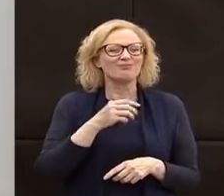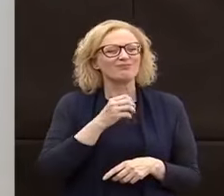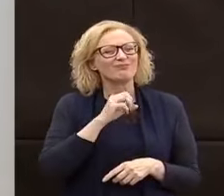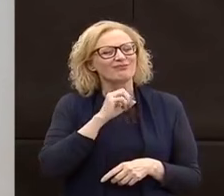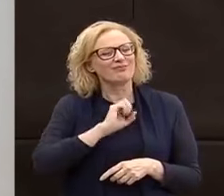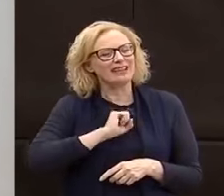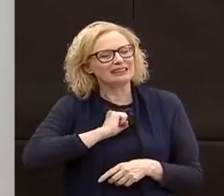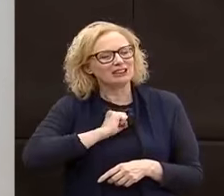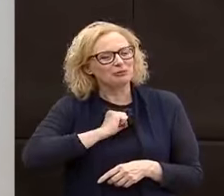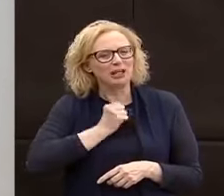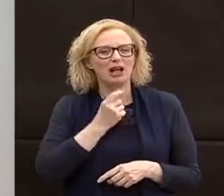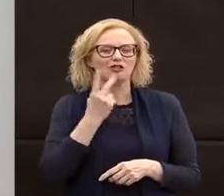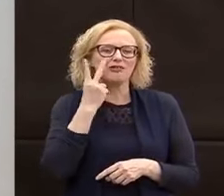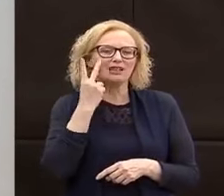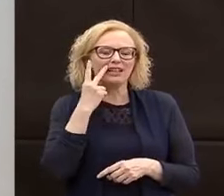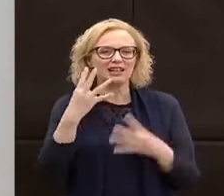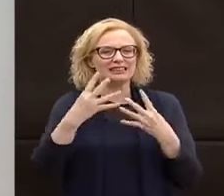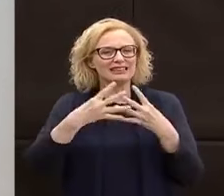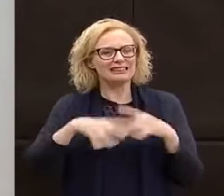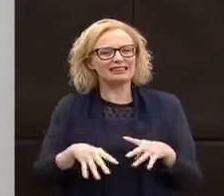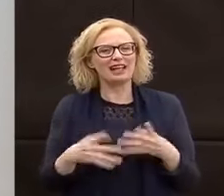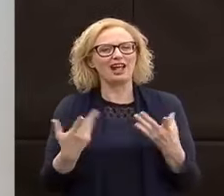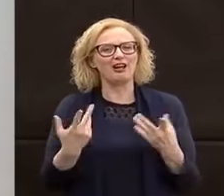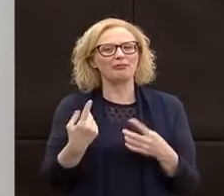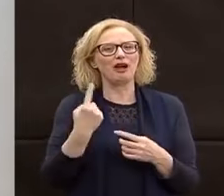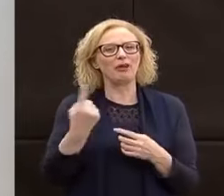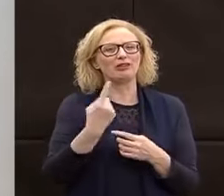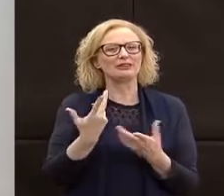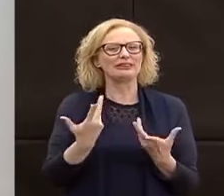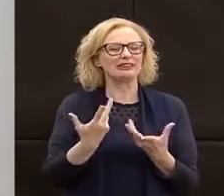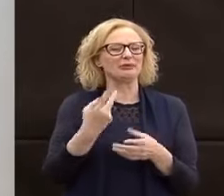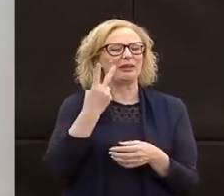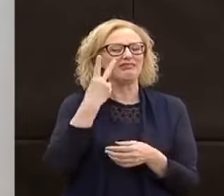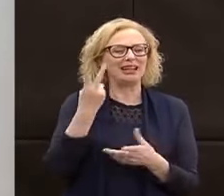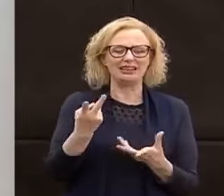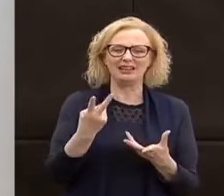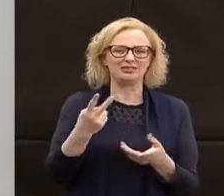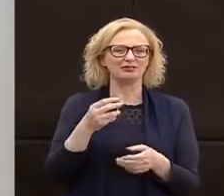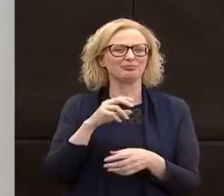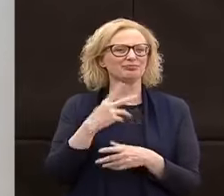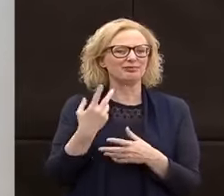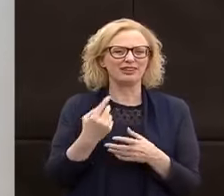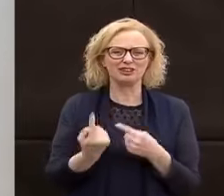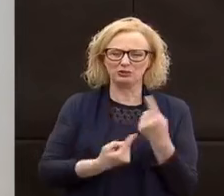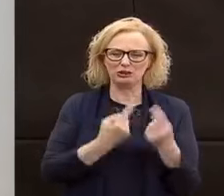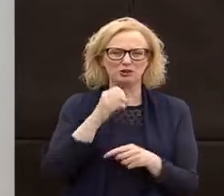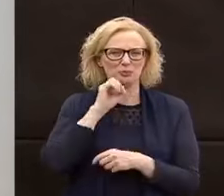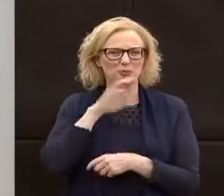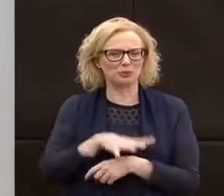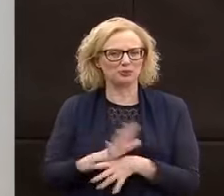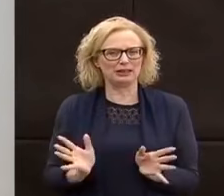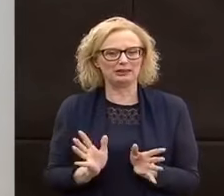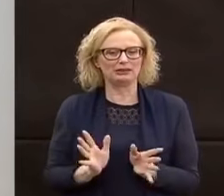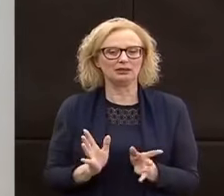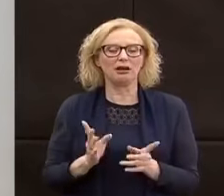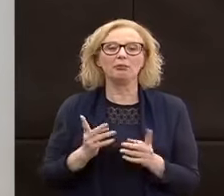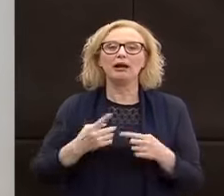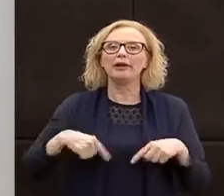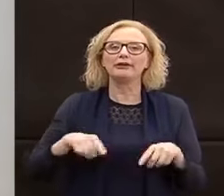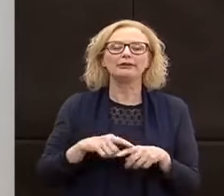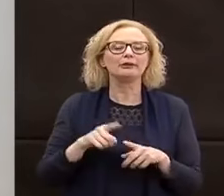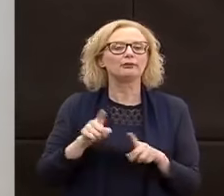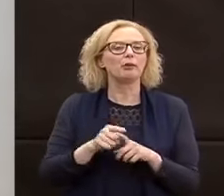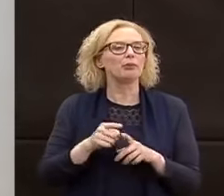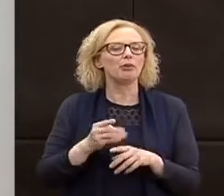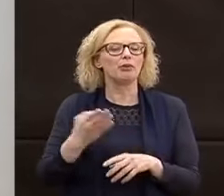questo momento il nostro sistema messo così in ginocchio. Però, insomma, siamo consapevoli che siamo stati colpiti